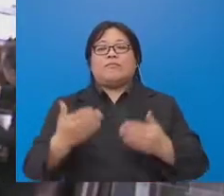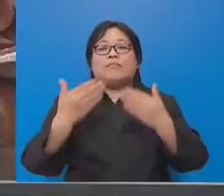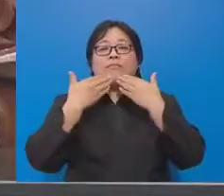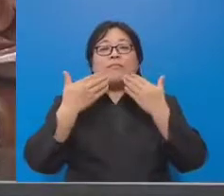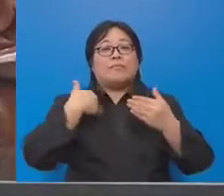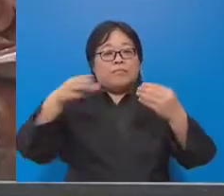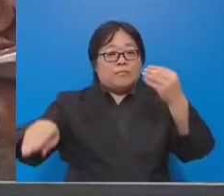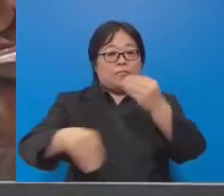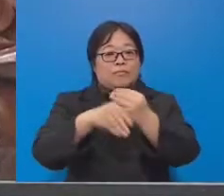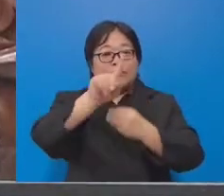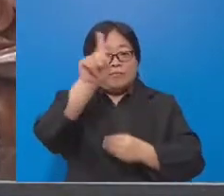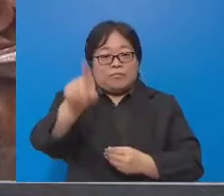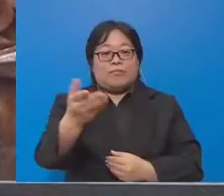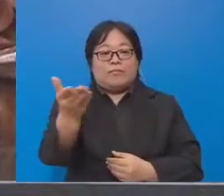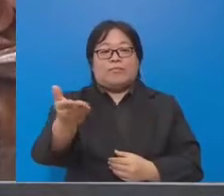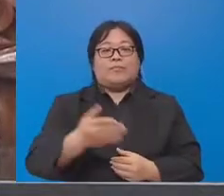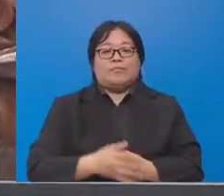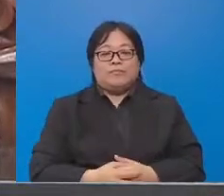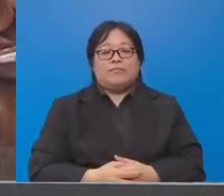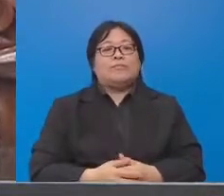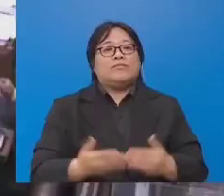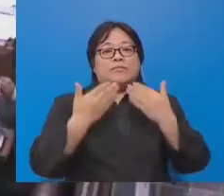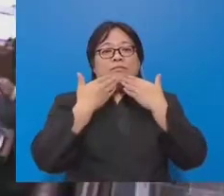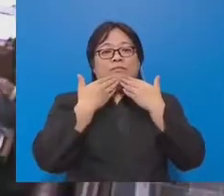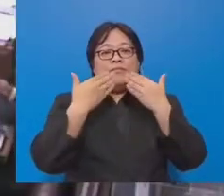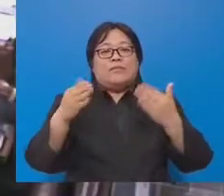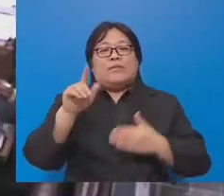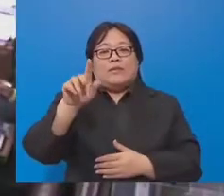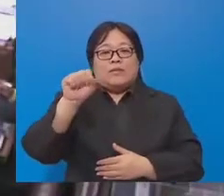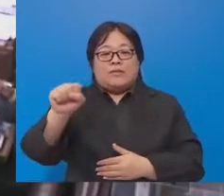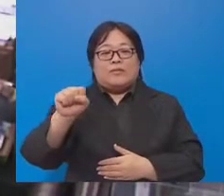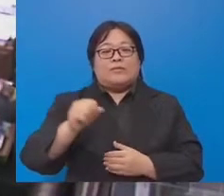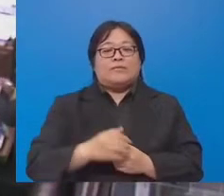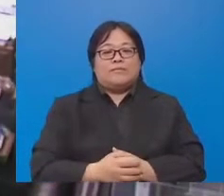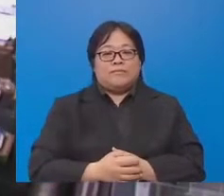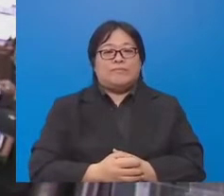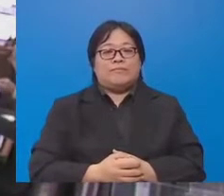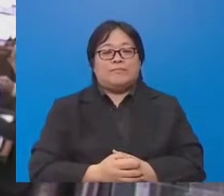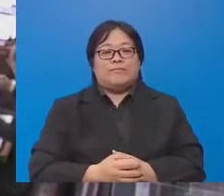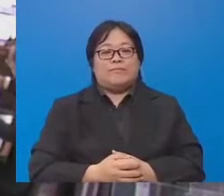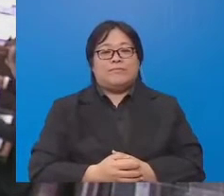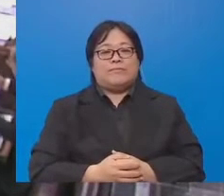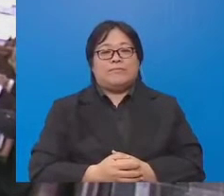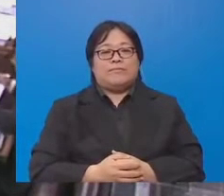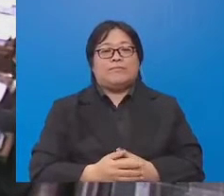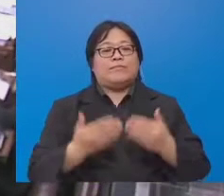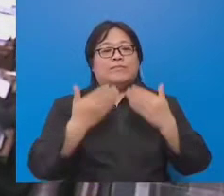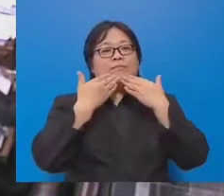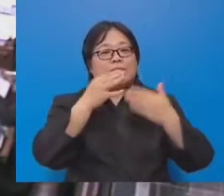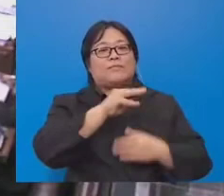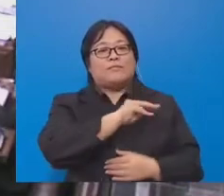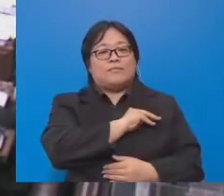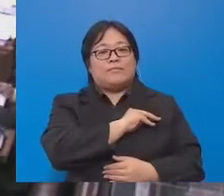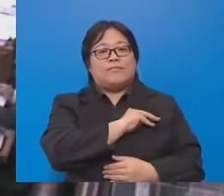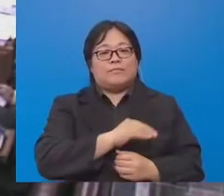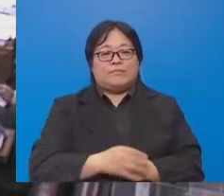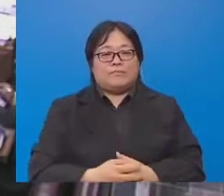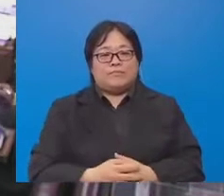Tambahan soalannya? Terima kasih kepada Tansi, terima kasih kepada Menteri